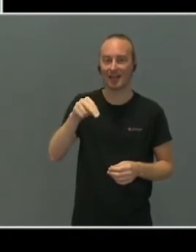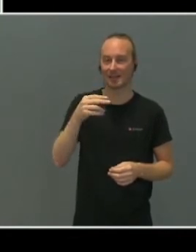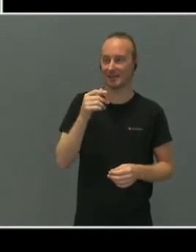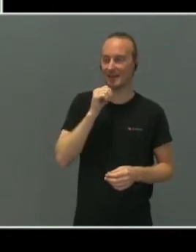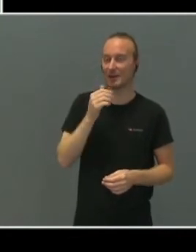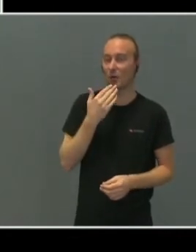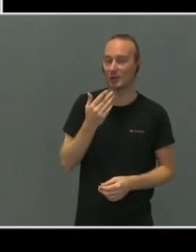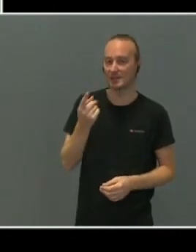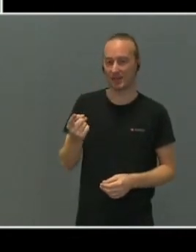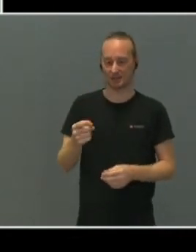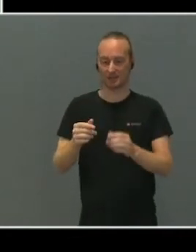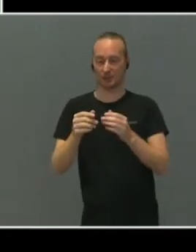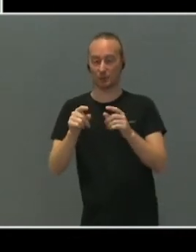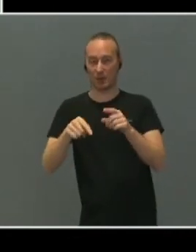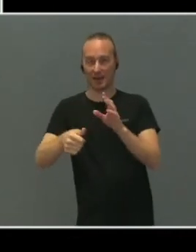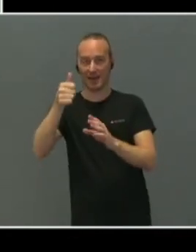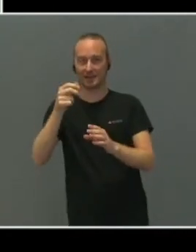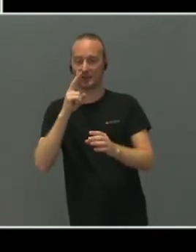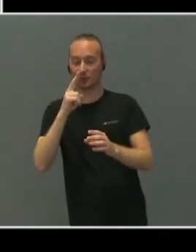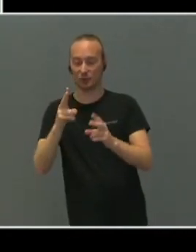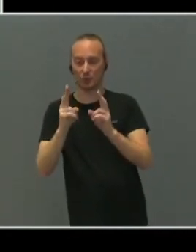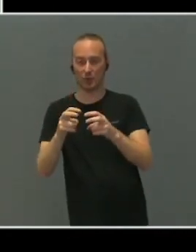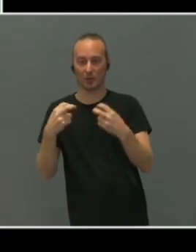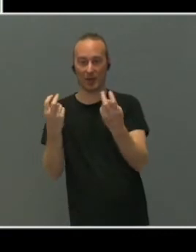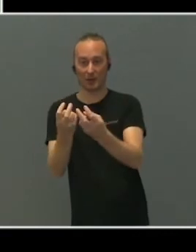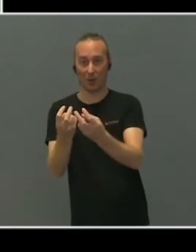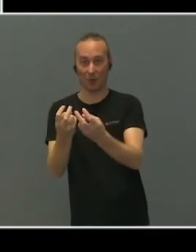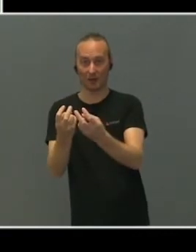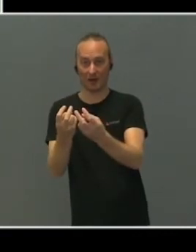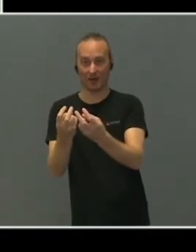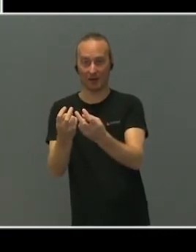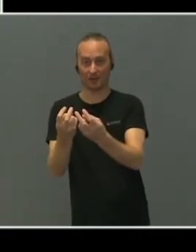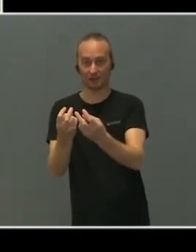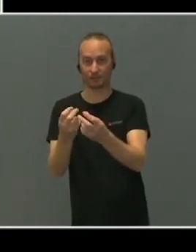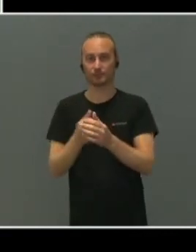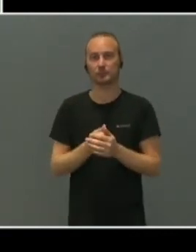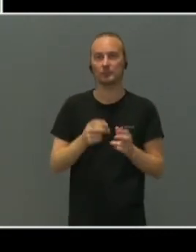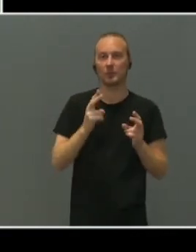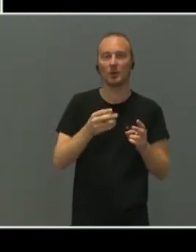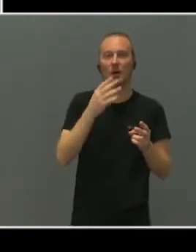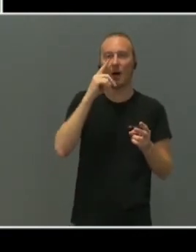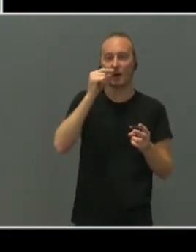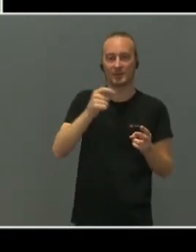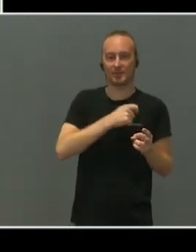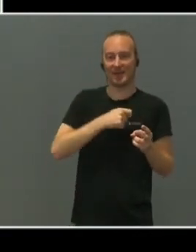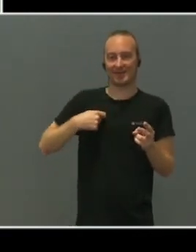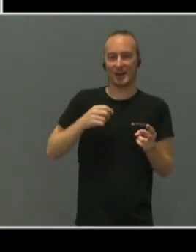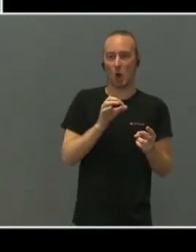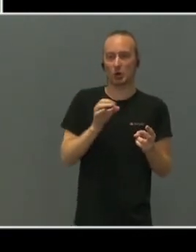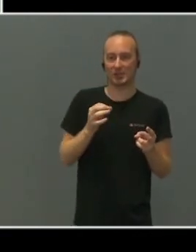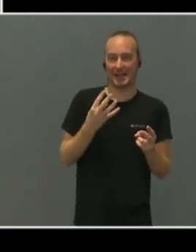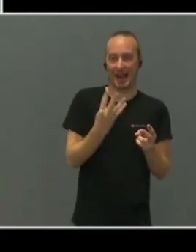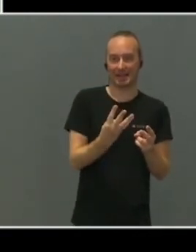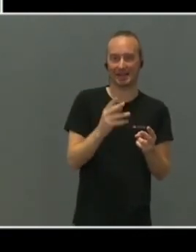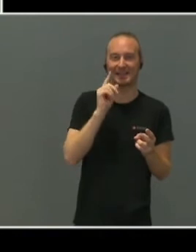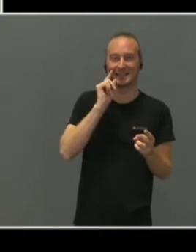av det nye brukerådet. Og så er vi også glade for at Hans-Petter Østreng blir nestleder.